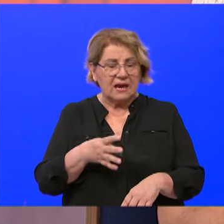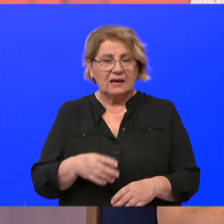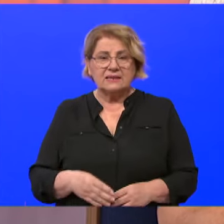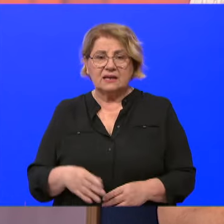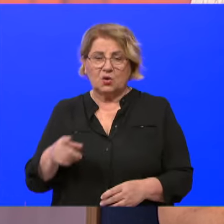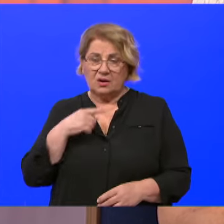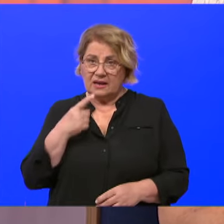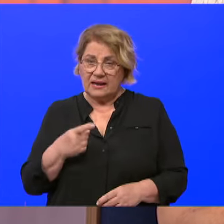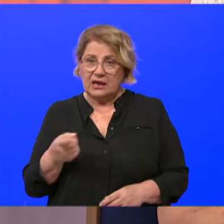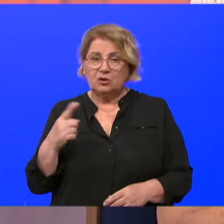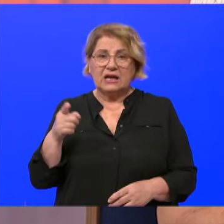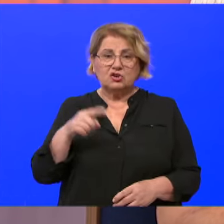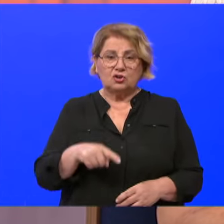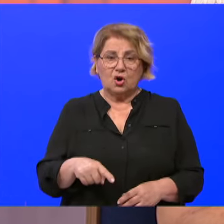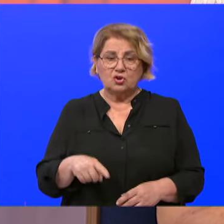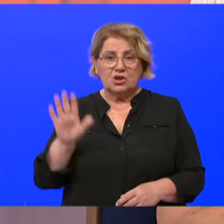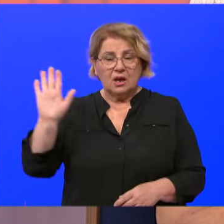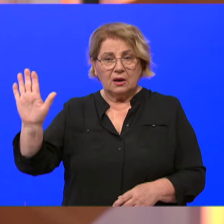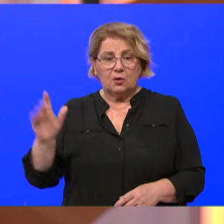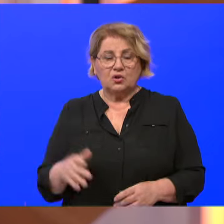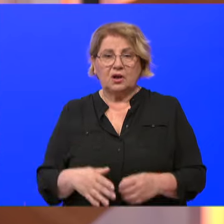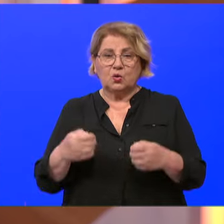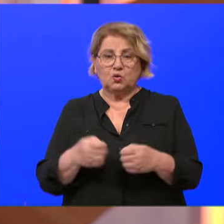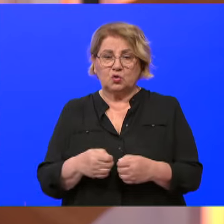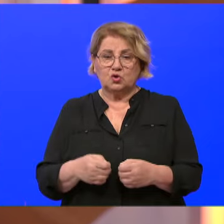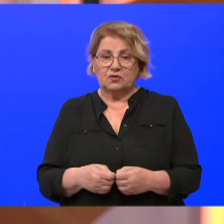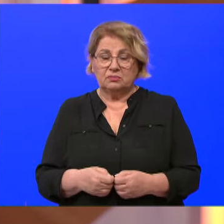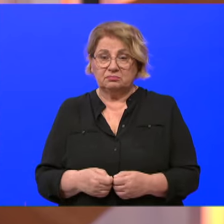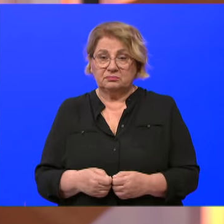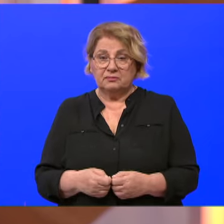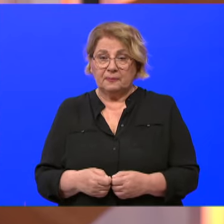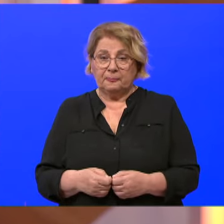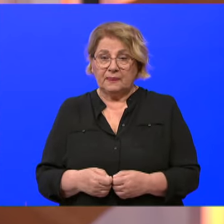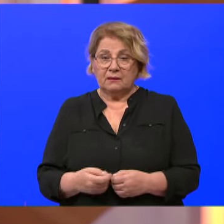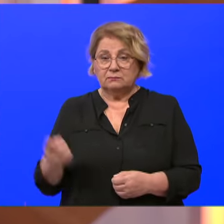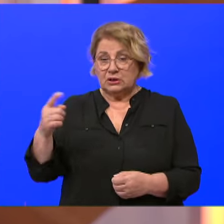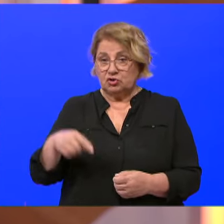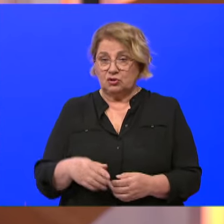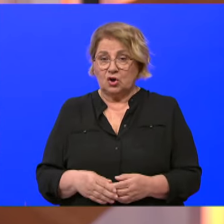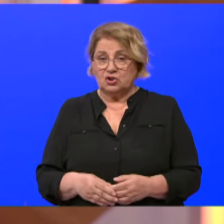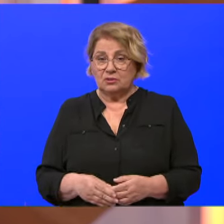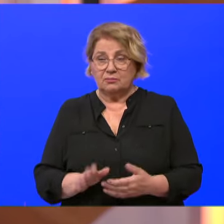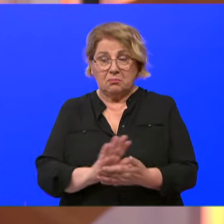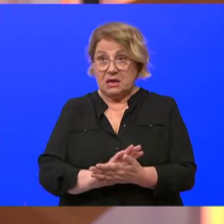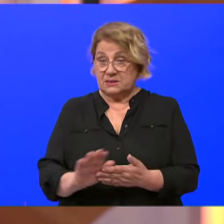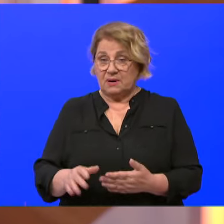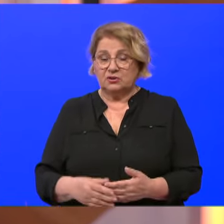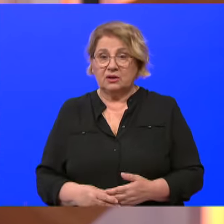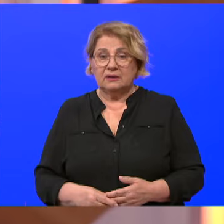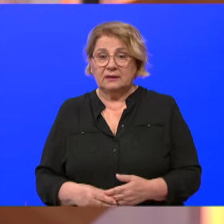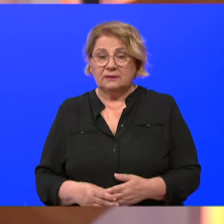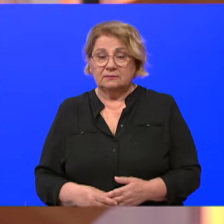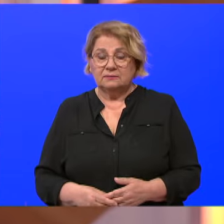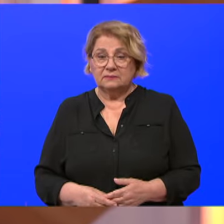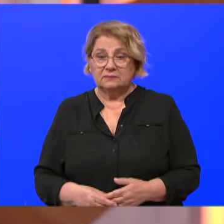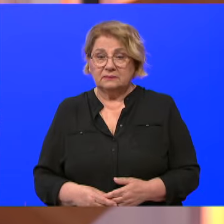Koji je rekao da će doći u našu ligu, da će on to doći besplatno i tako.